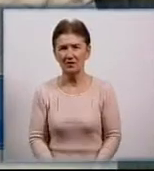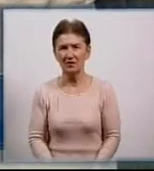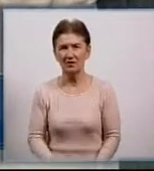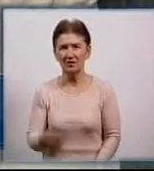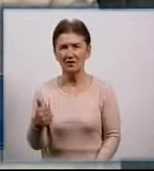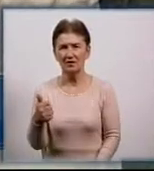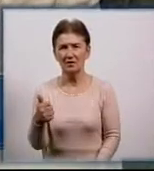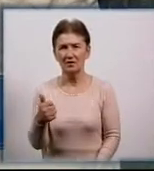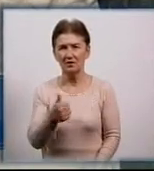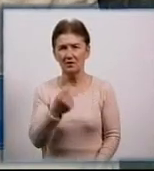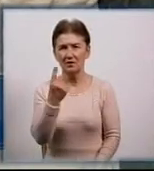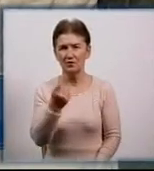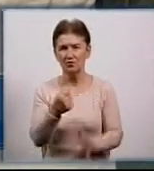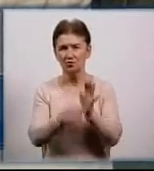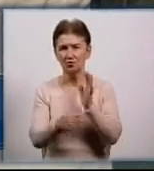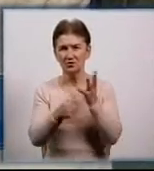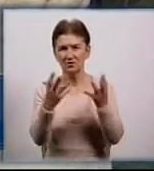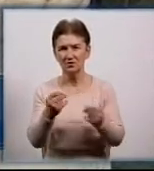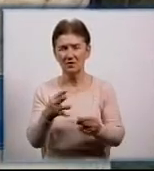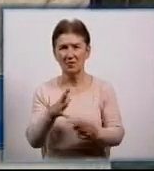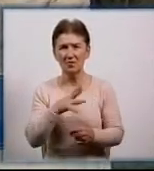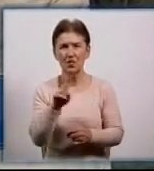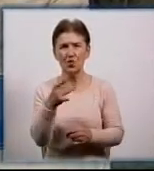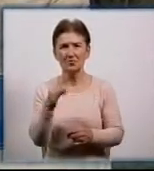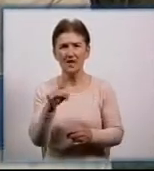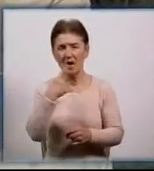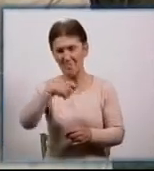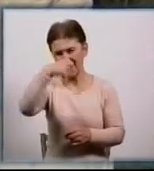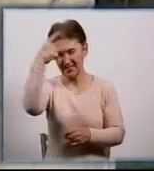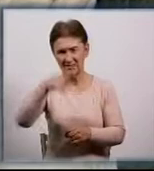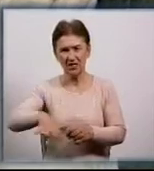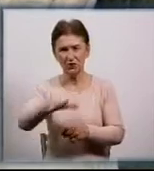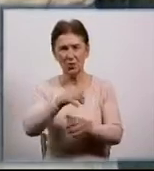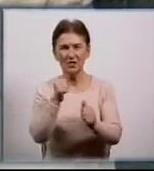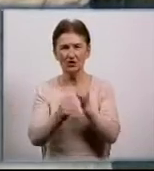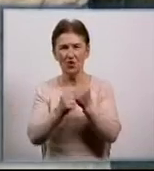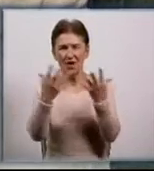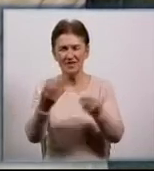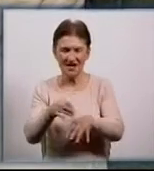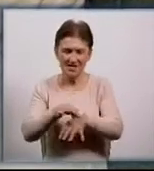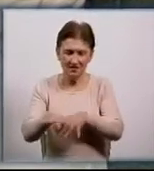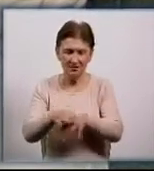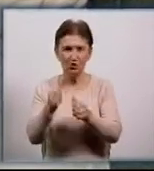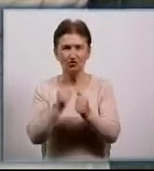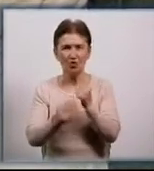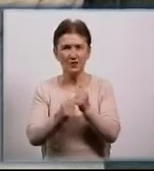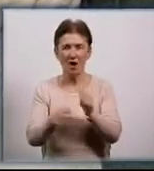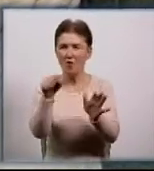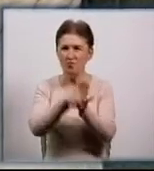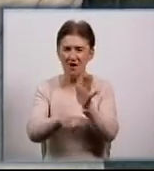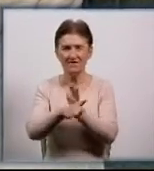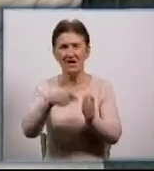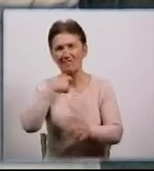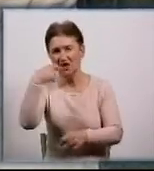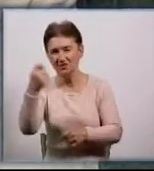З перших днів війни була встановлена комендантська година і партизанські зони. Щодня екзекуція, щодня вбивали, вішали. Цей